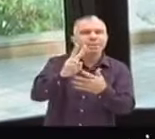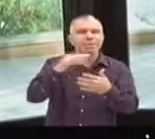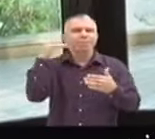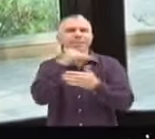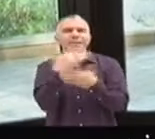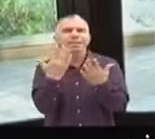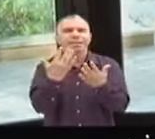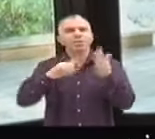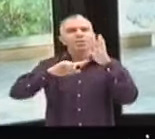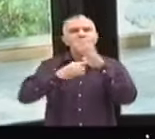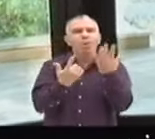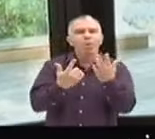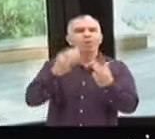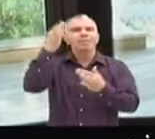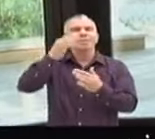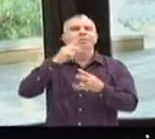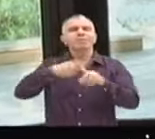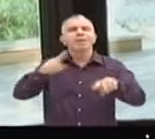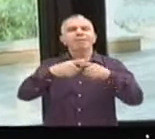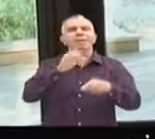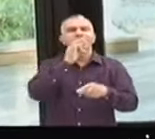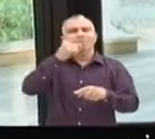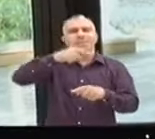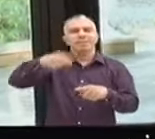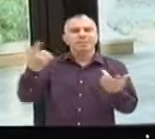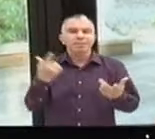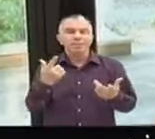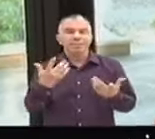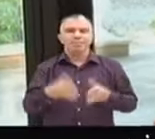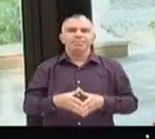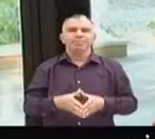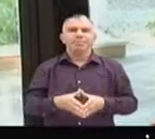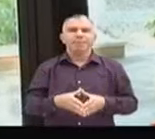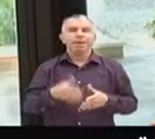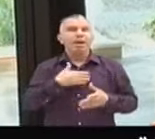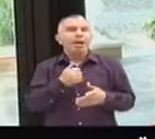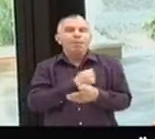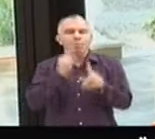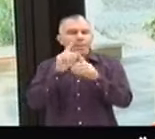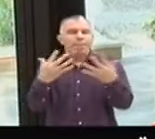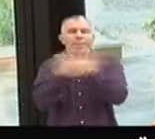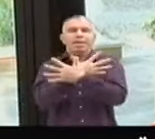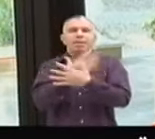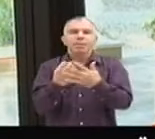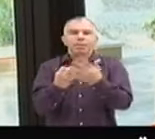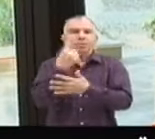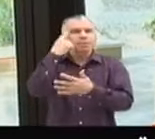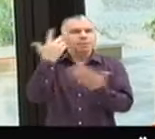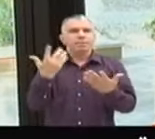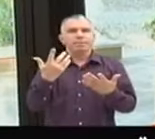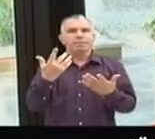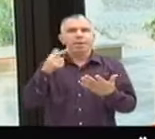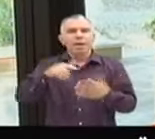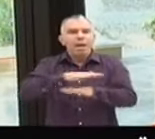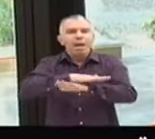la rapidité, de l'électricité, du bétume. J'étais choquée de...